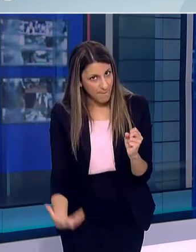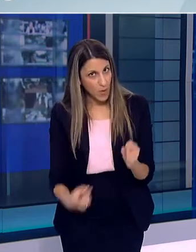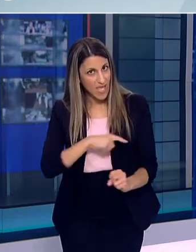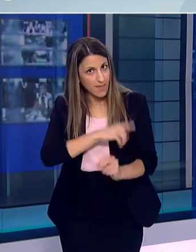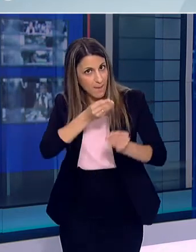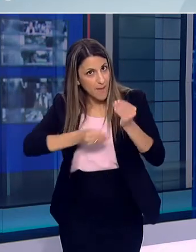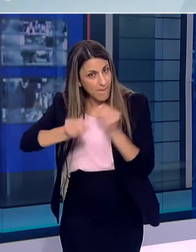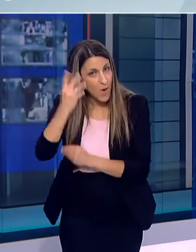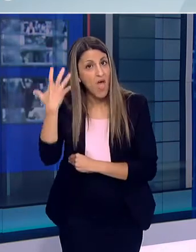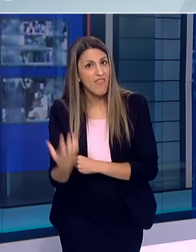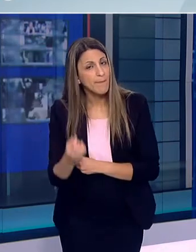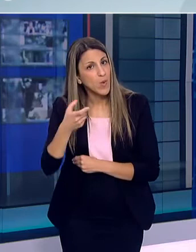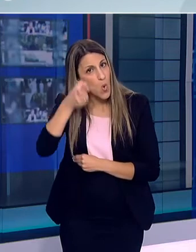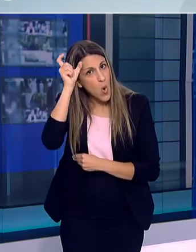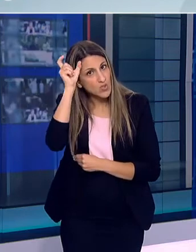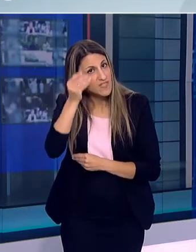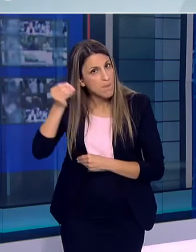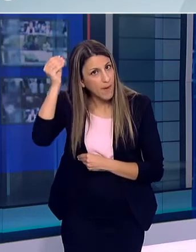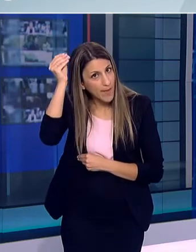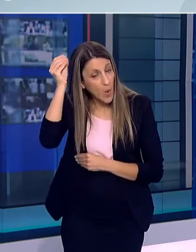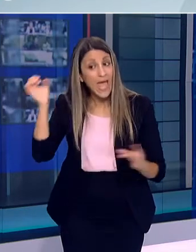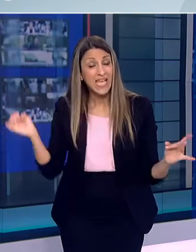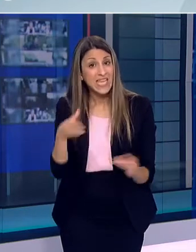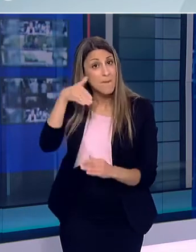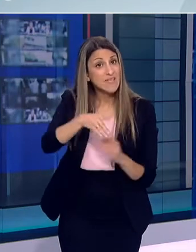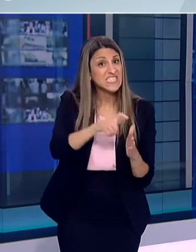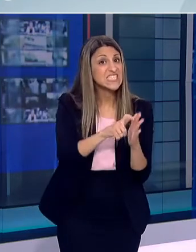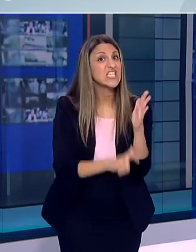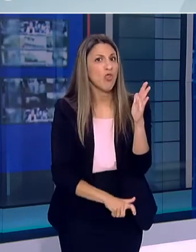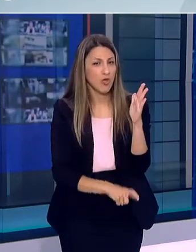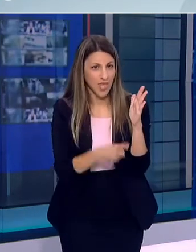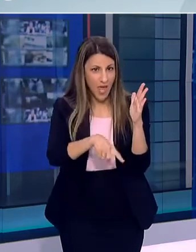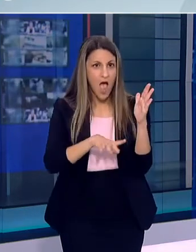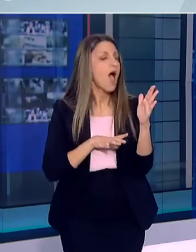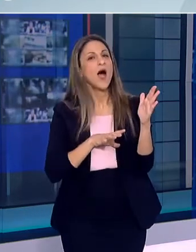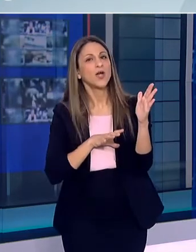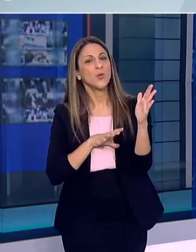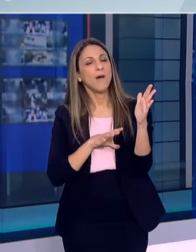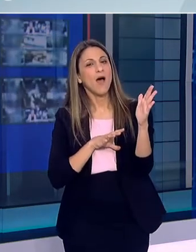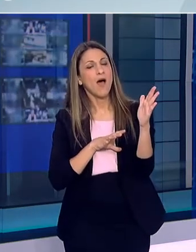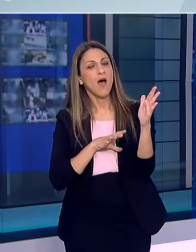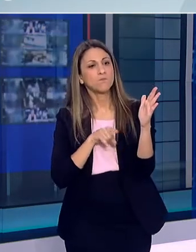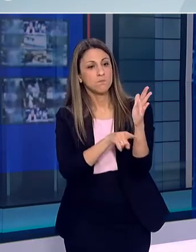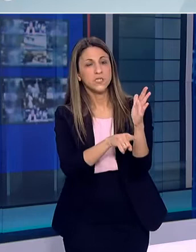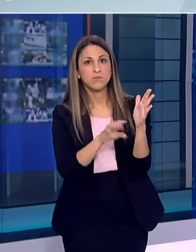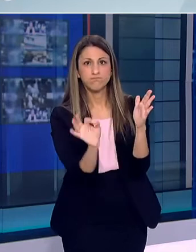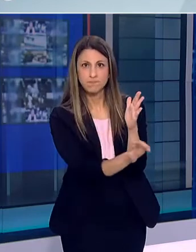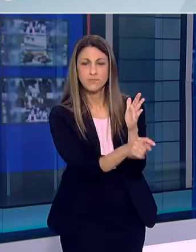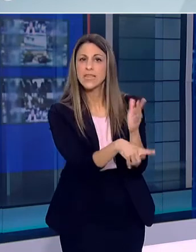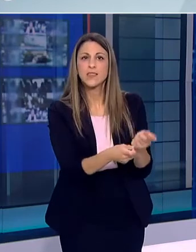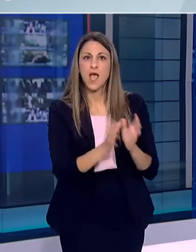θετικού κρούσματος σε ξενοδοχείο Στις 8 ερωτήσεις θα απαντήσω στις 5 πρώτες που αφορούν